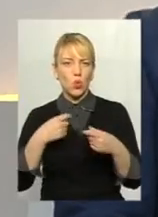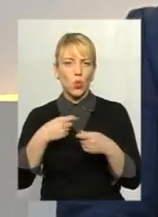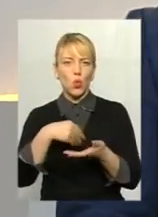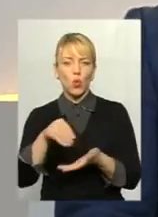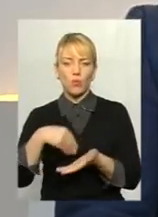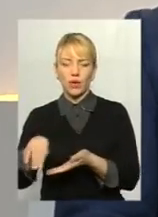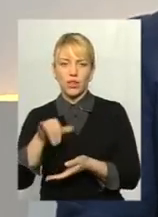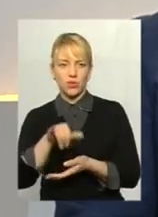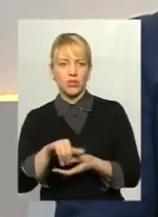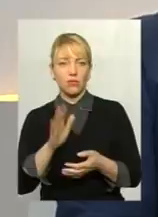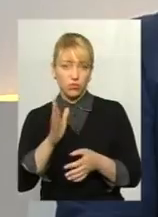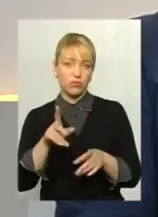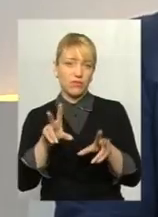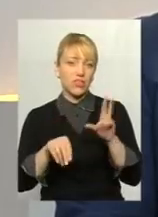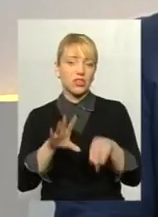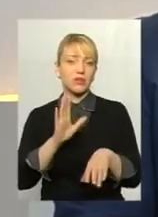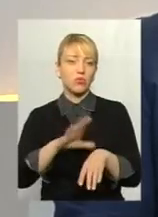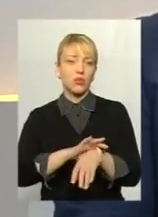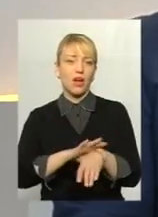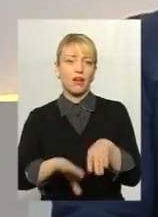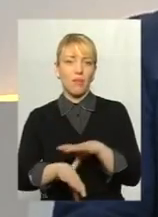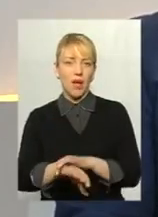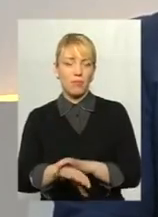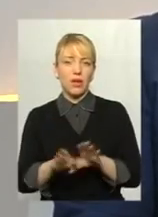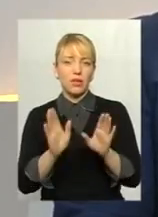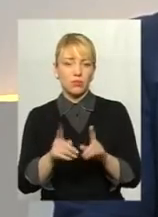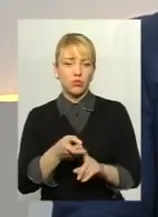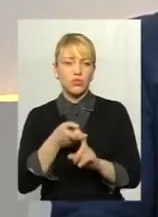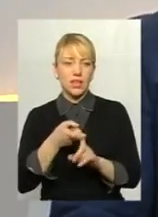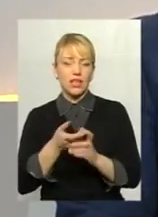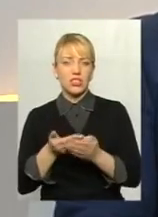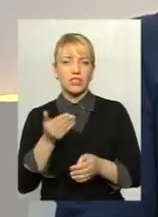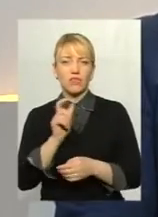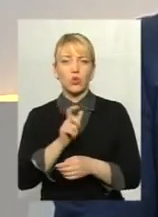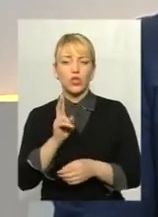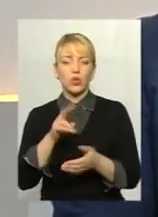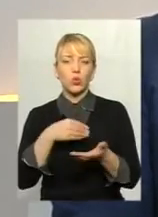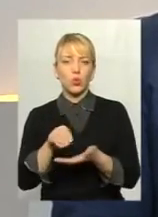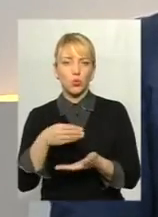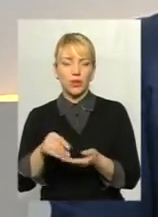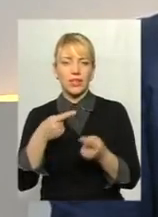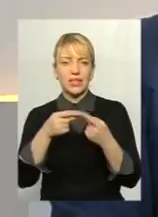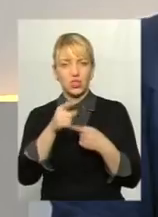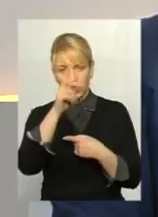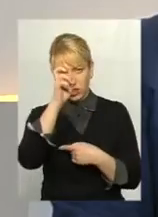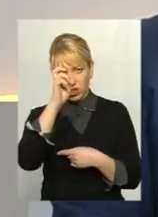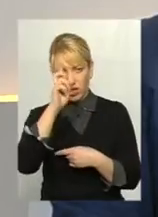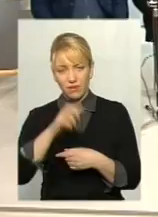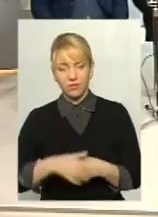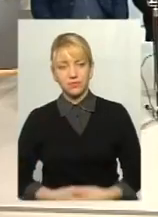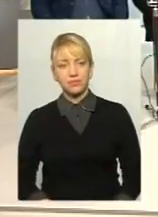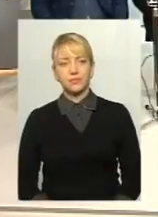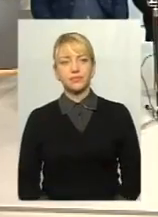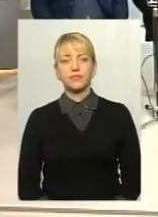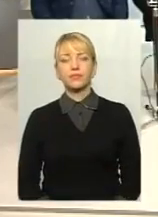будуть рапа і будуть залежати від певних людей, які б купили з інших країн. Дякую